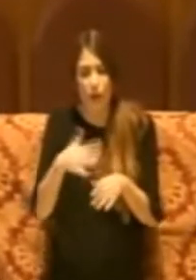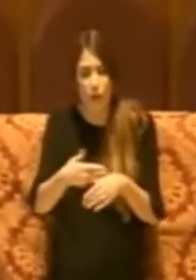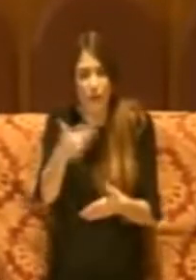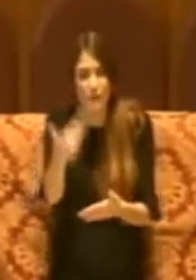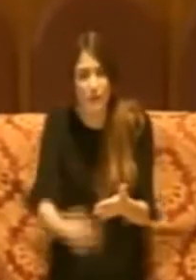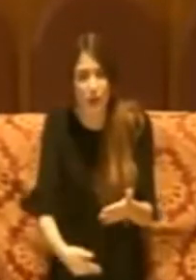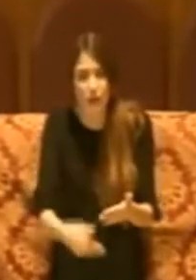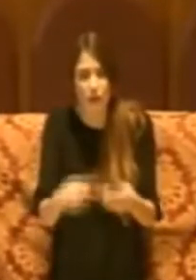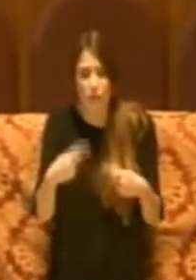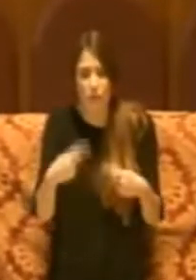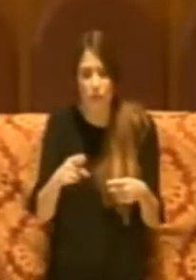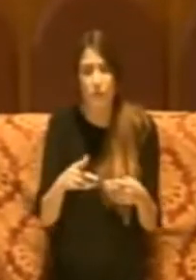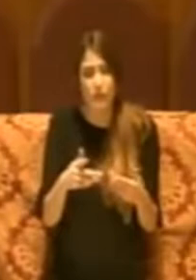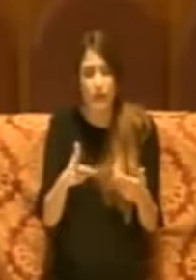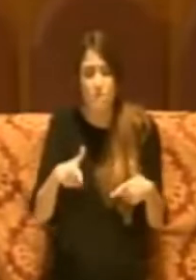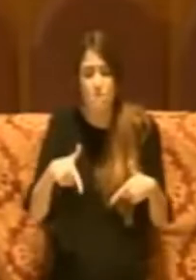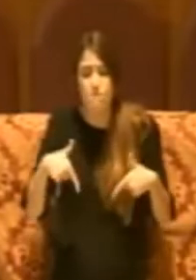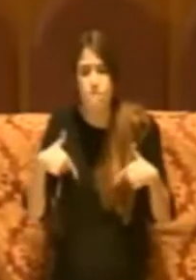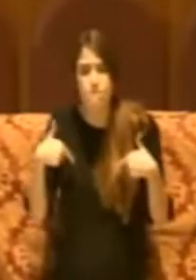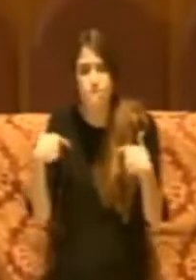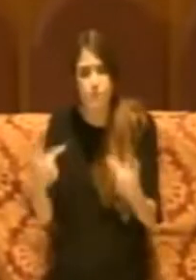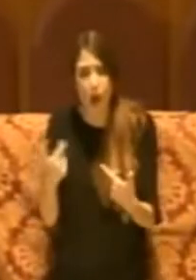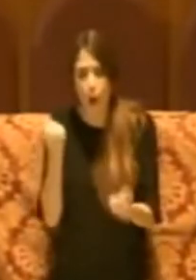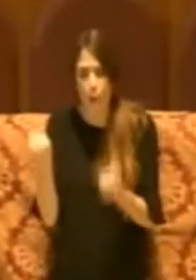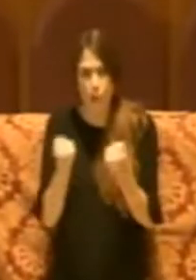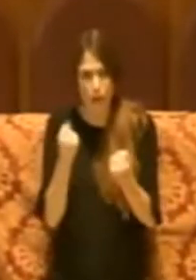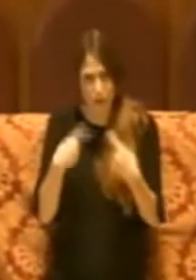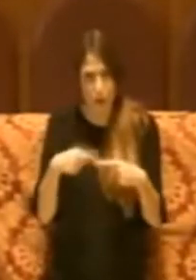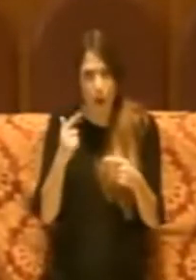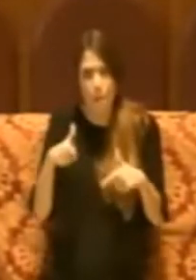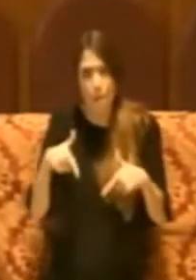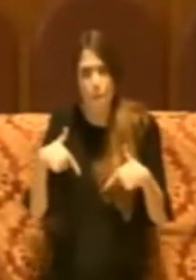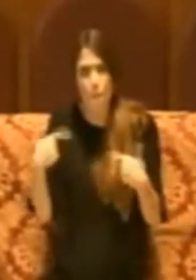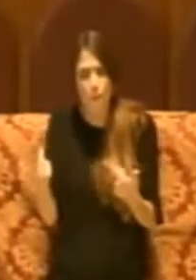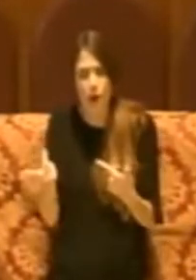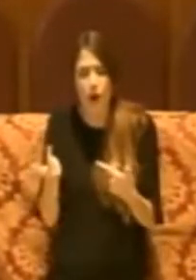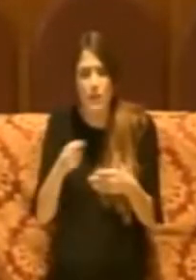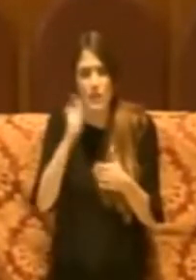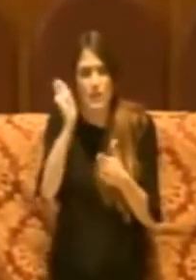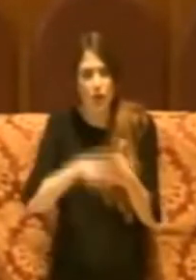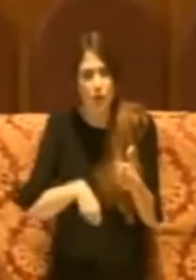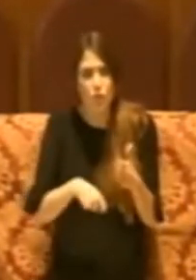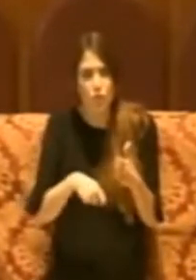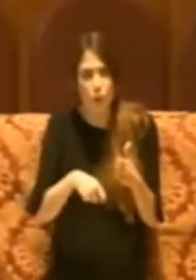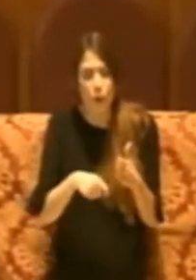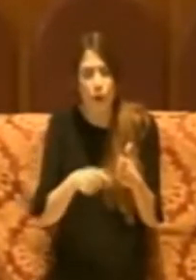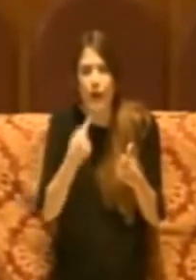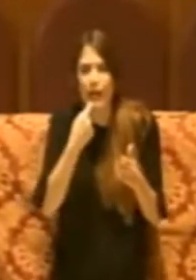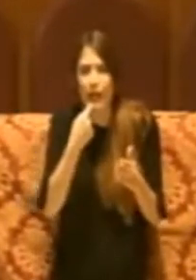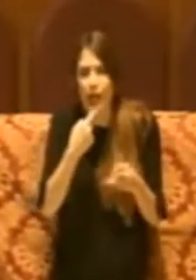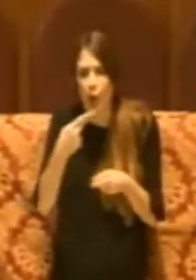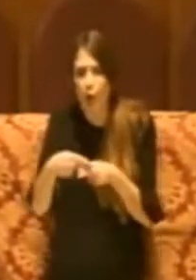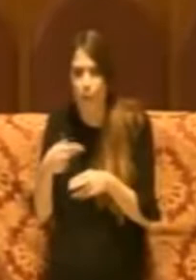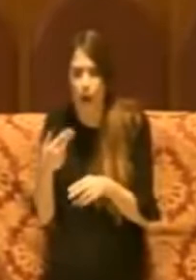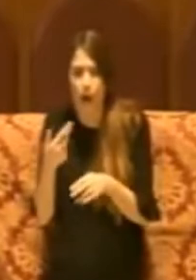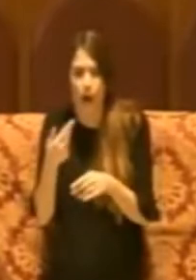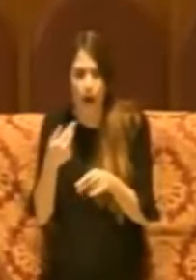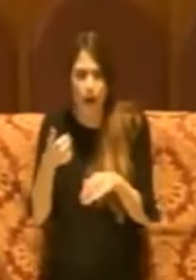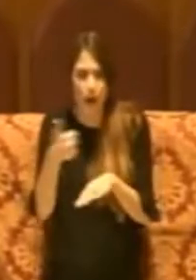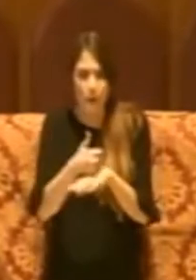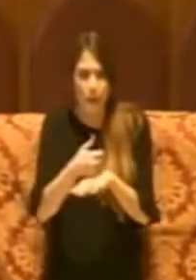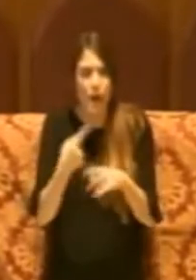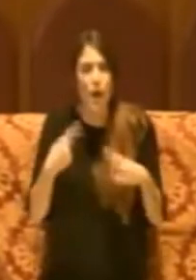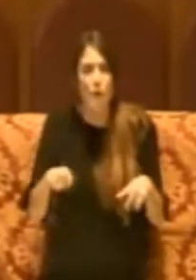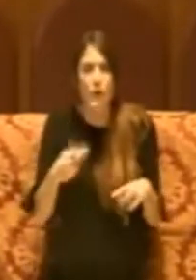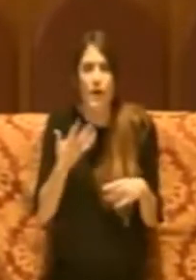provocando con il loro comportamento la somministrazione di una sanzione nei confronti di Roma Capitale. E' questo